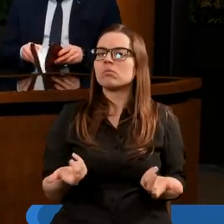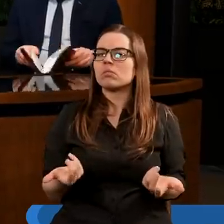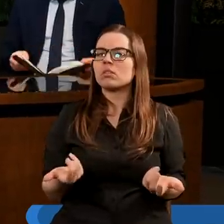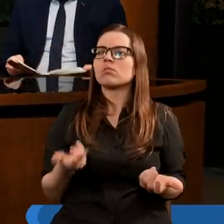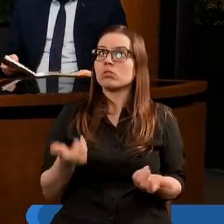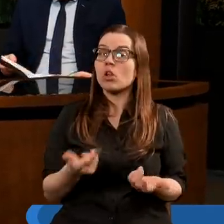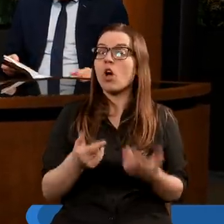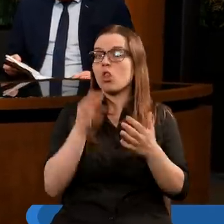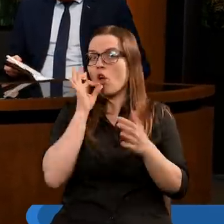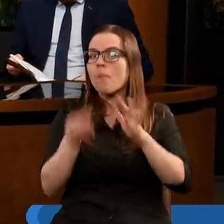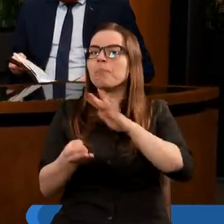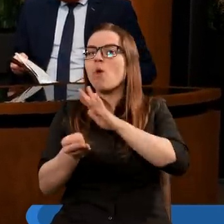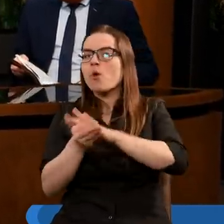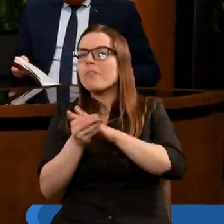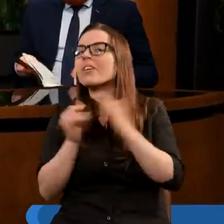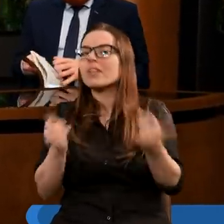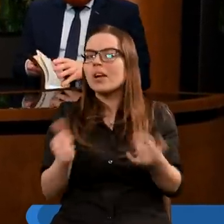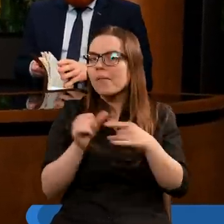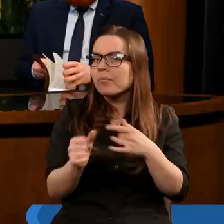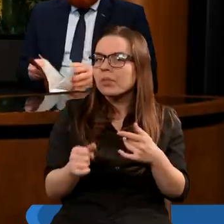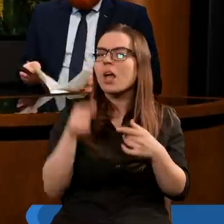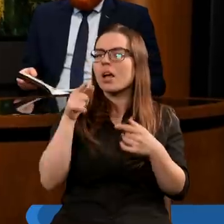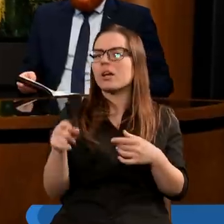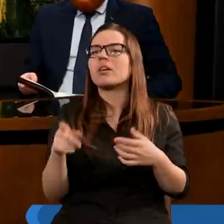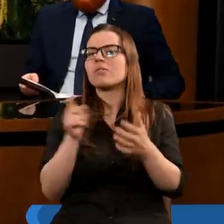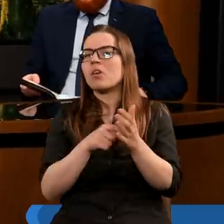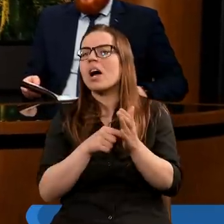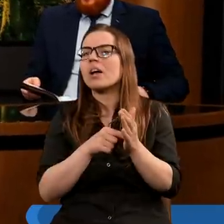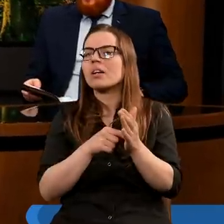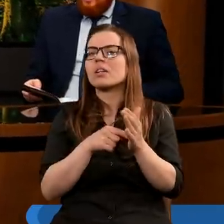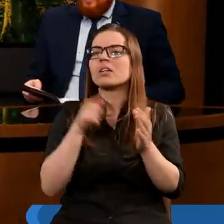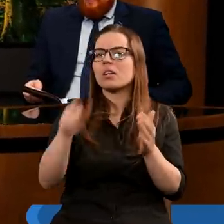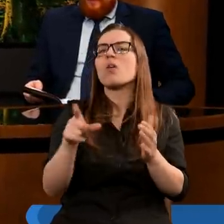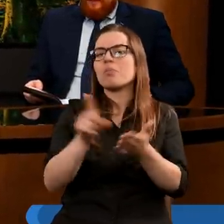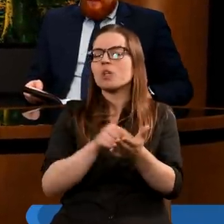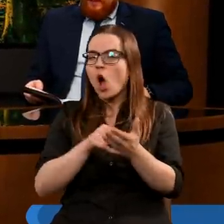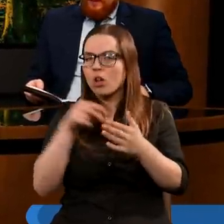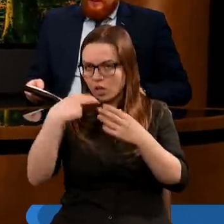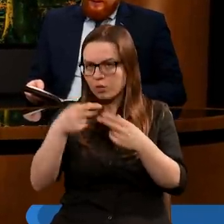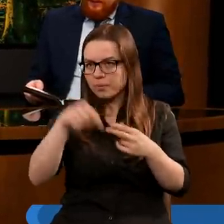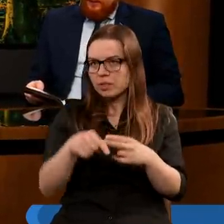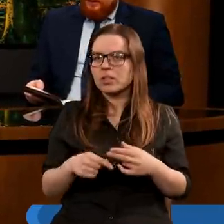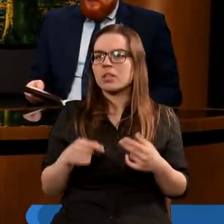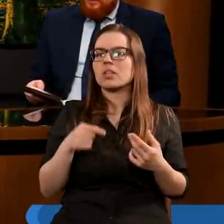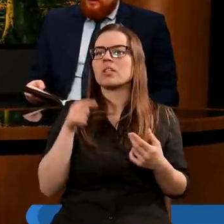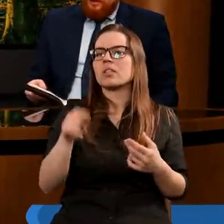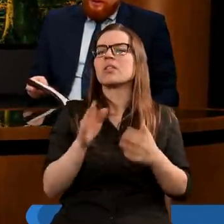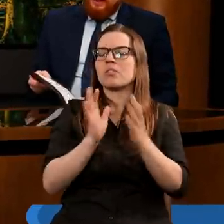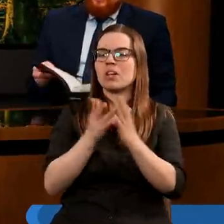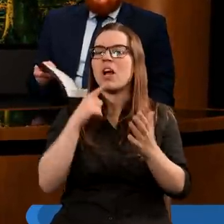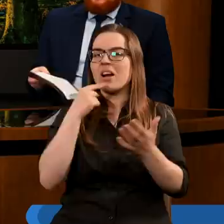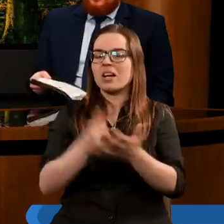dobrą podpowiedzią w tym pytaniu byłaby wypowiedź z listu św. Piotra. W liście św.